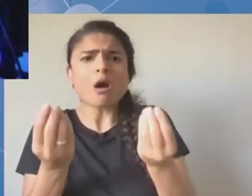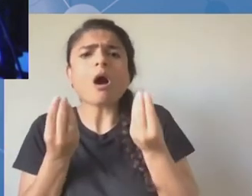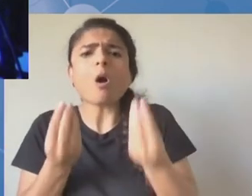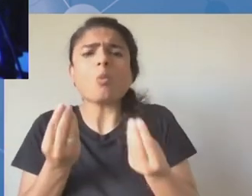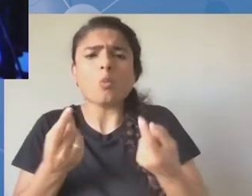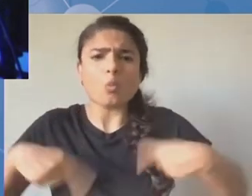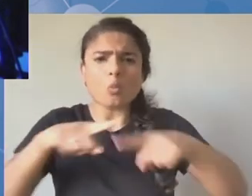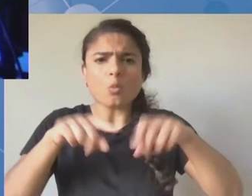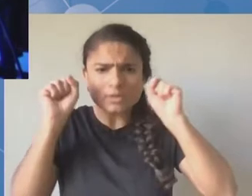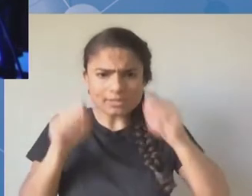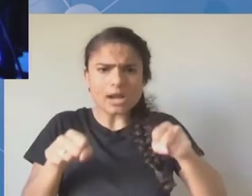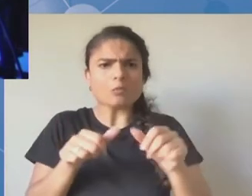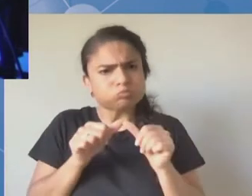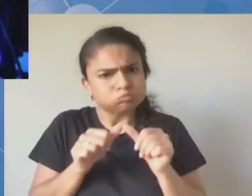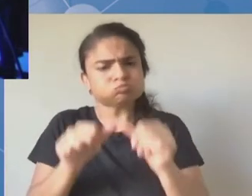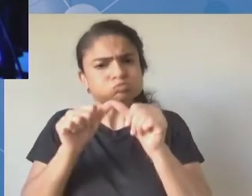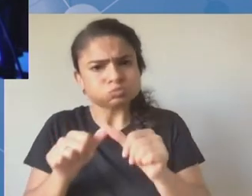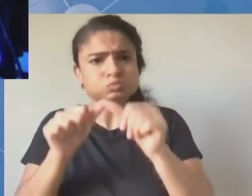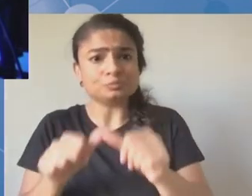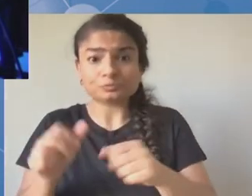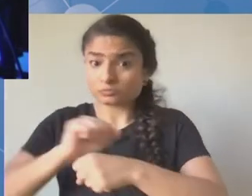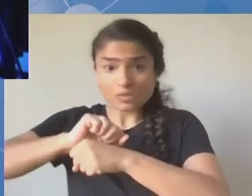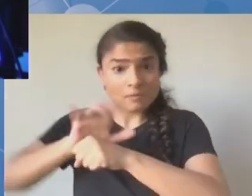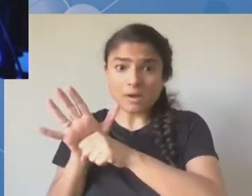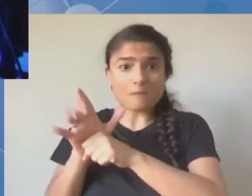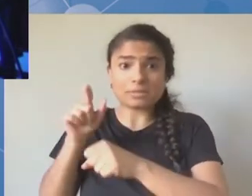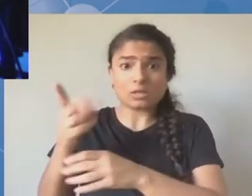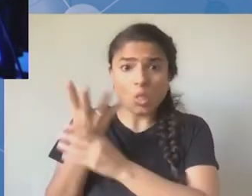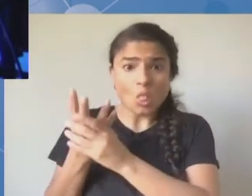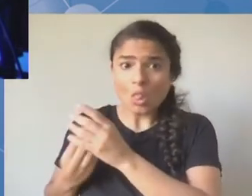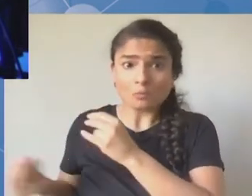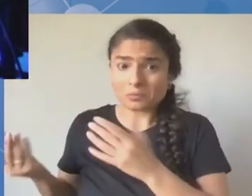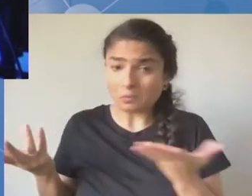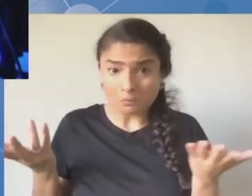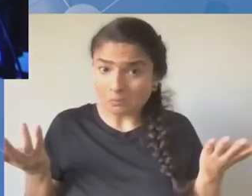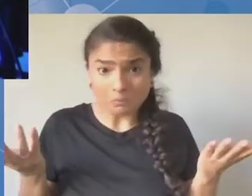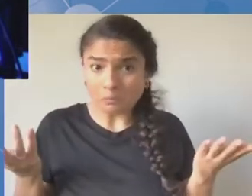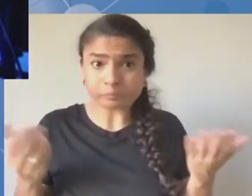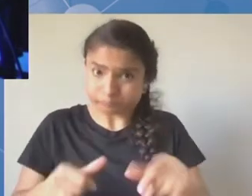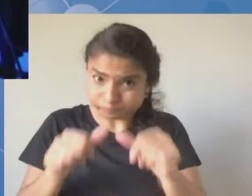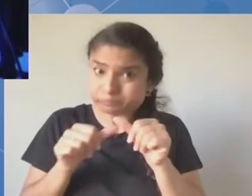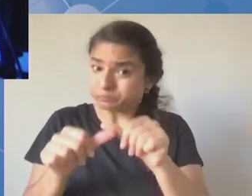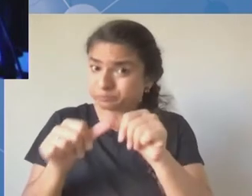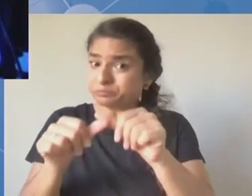sprawić, że nasze dyskusje będą trochę bardziej namacalne, bo zakładam, że pandemia się tak szybko nie zakończy.